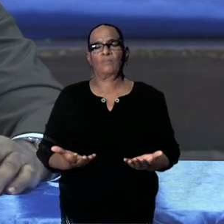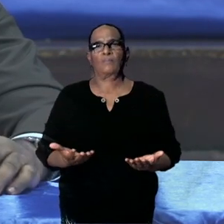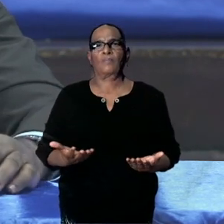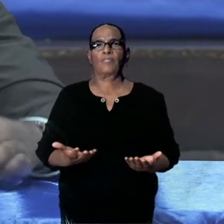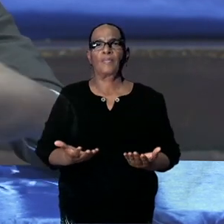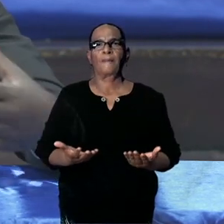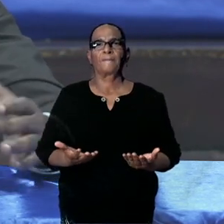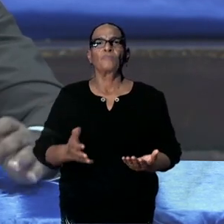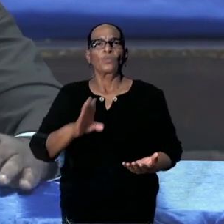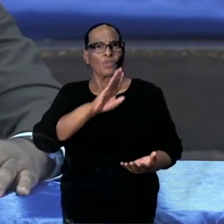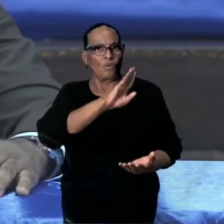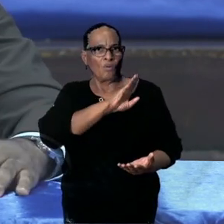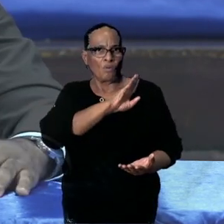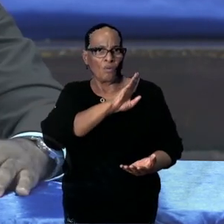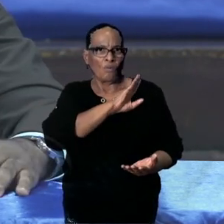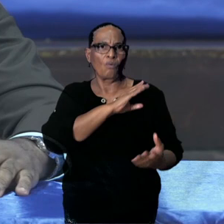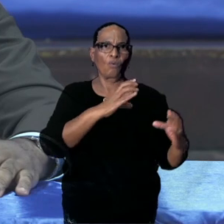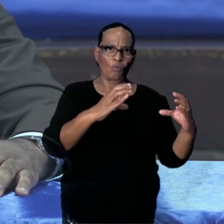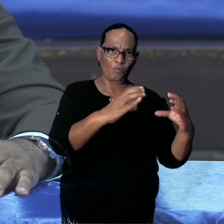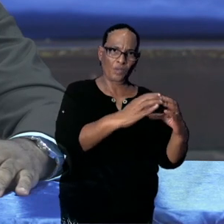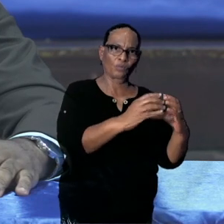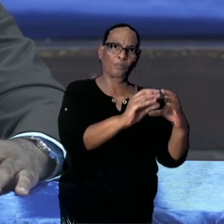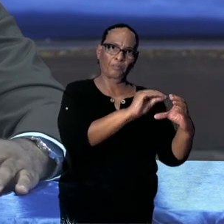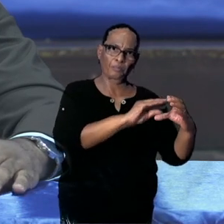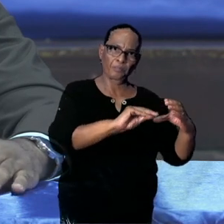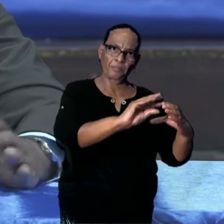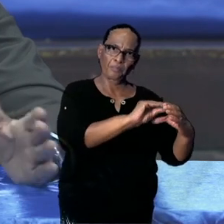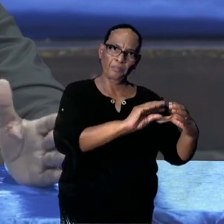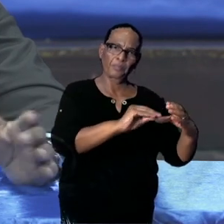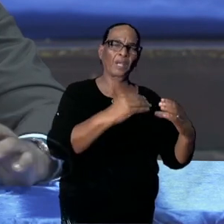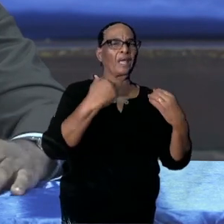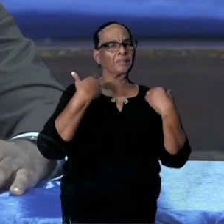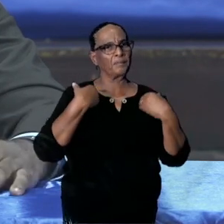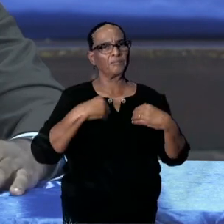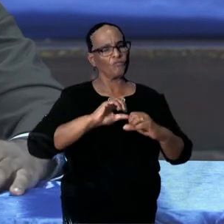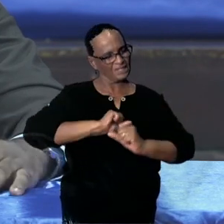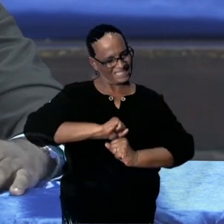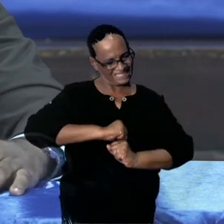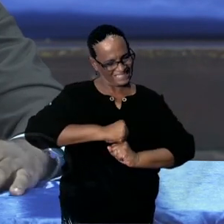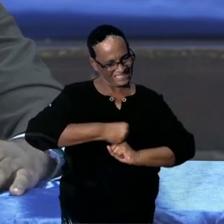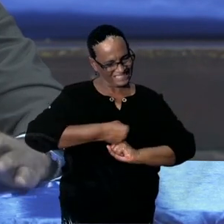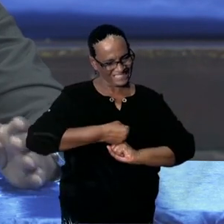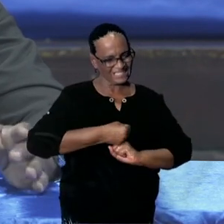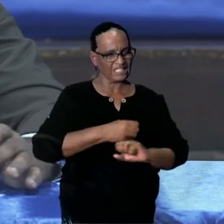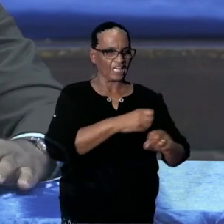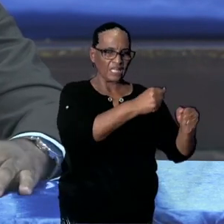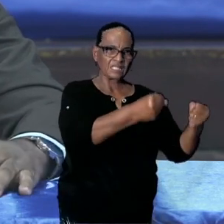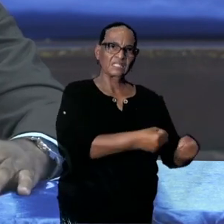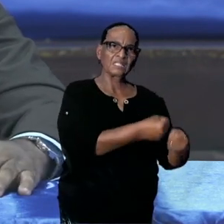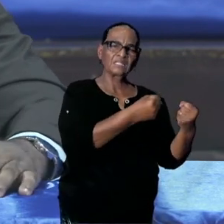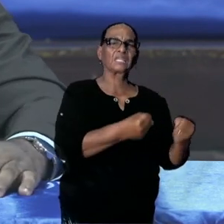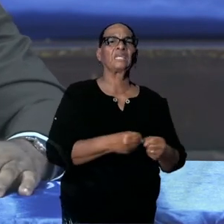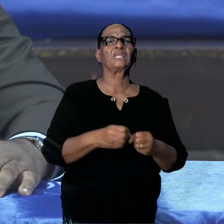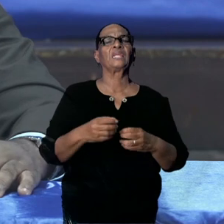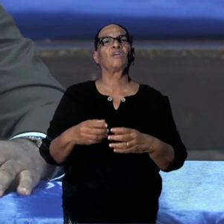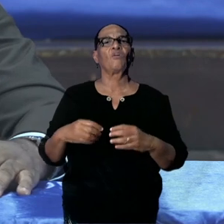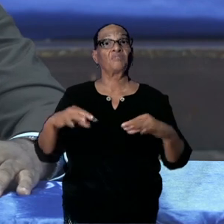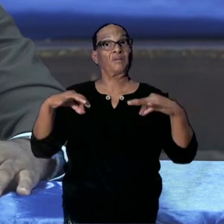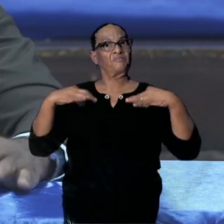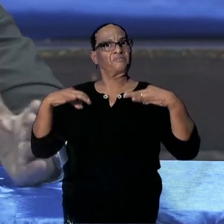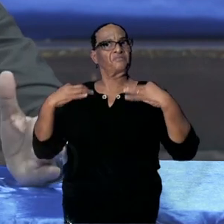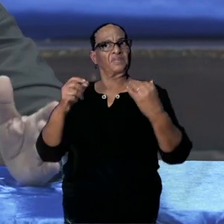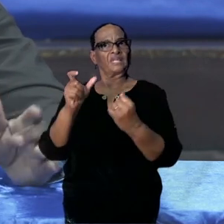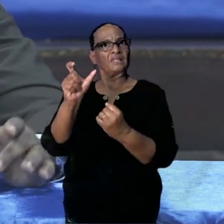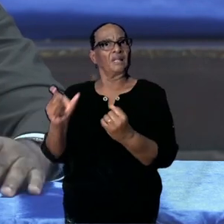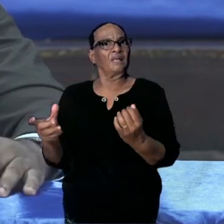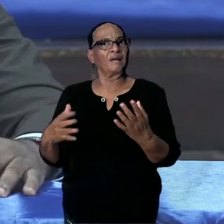ook sessies met de politie komen. Over stress management, over klantvriendelijkheid. En